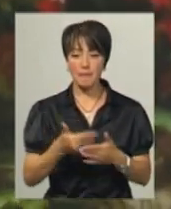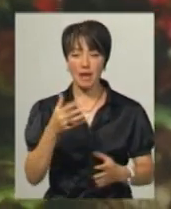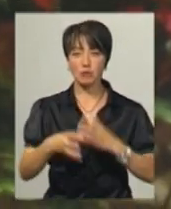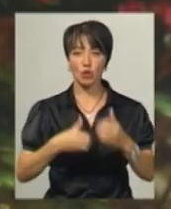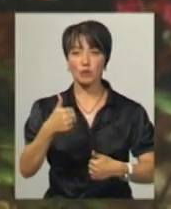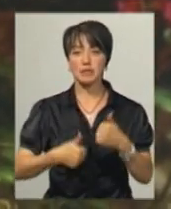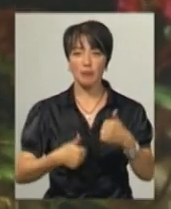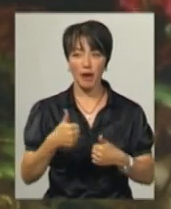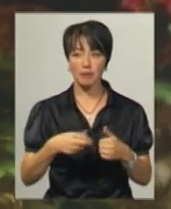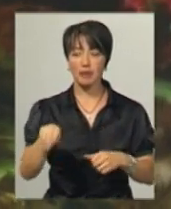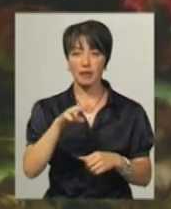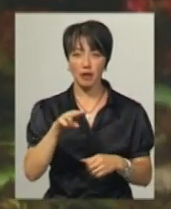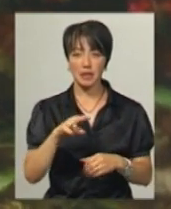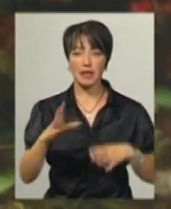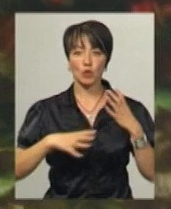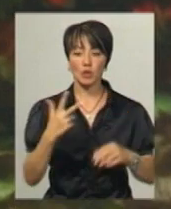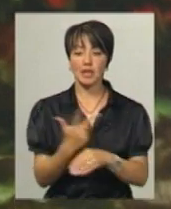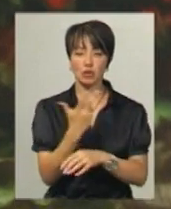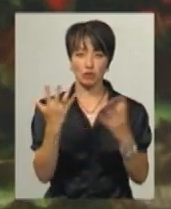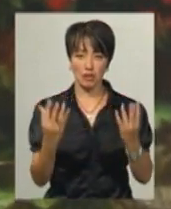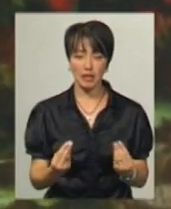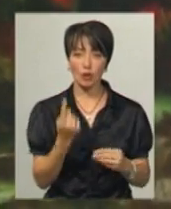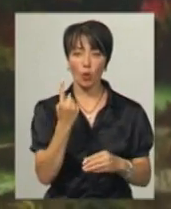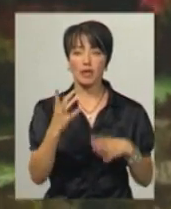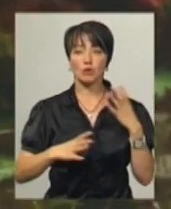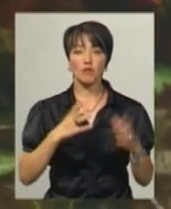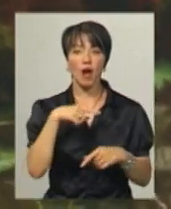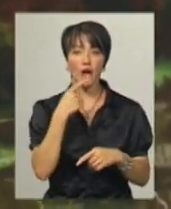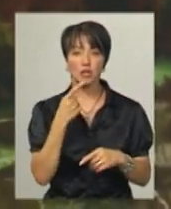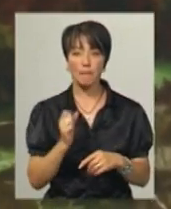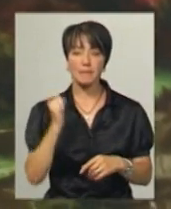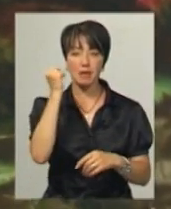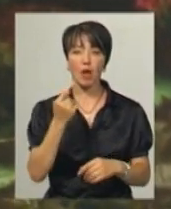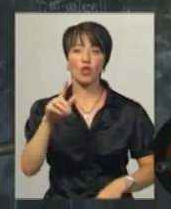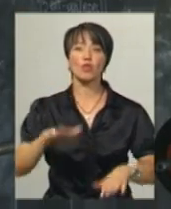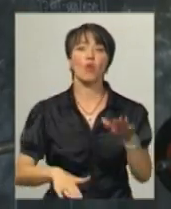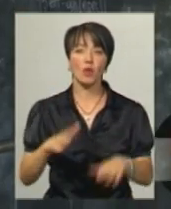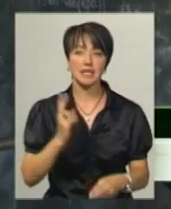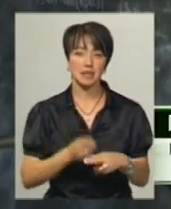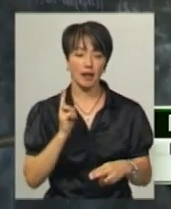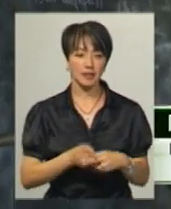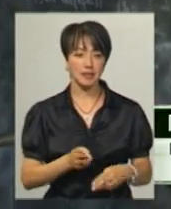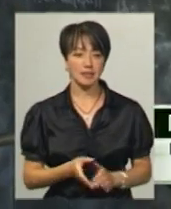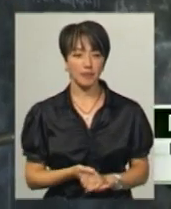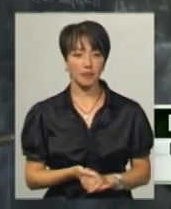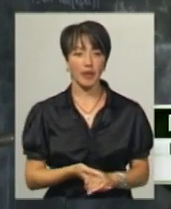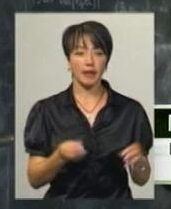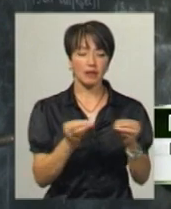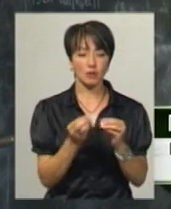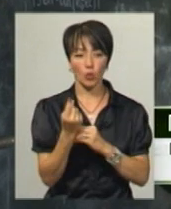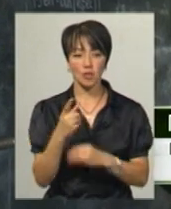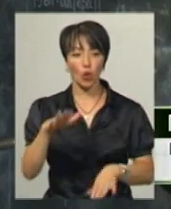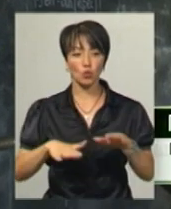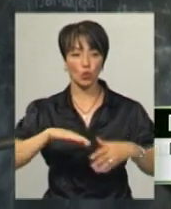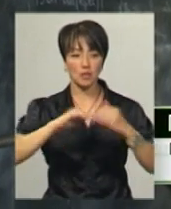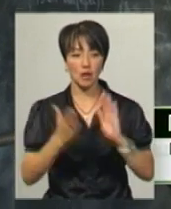міжнародними змаганнями динамівець тренується тричі на день. За одне тренування, каже, піднімає тонни заліза. Я думаю, там 10-11 тонн, і так